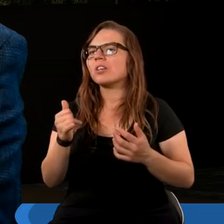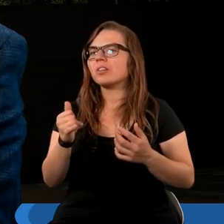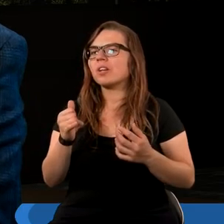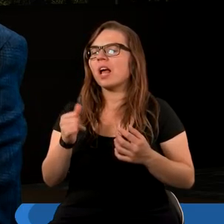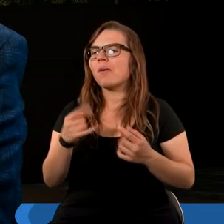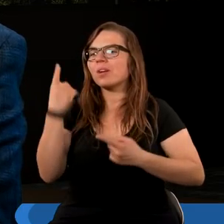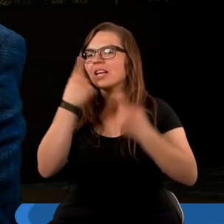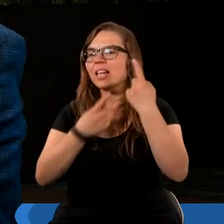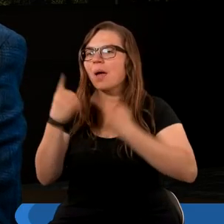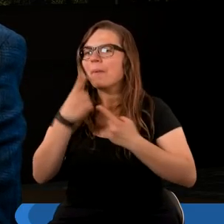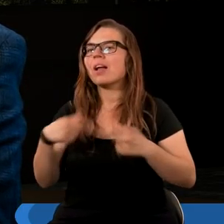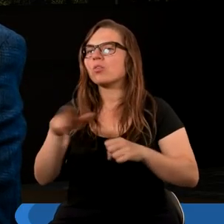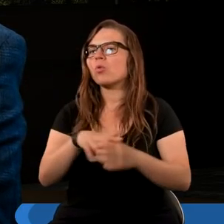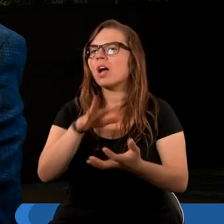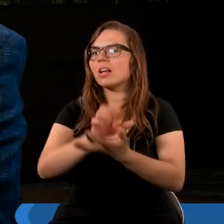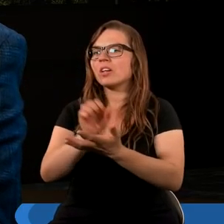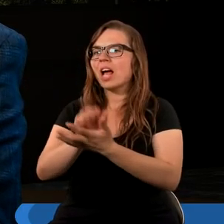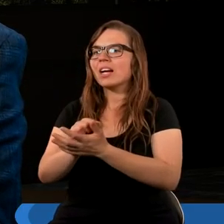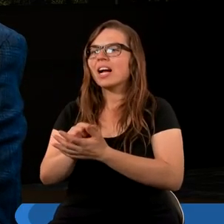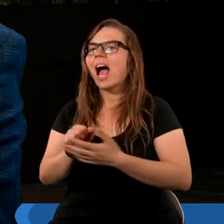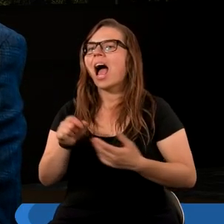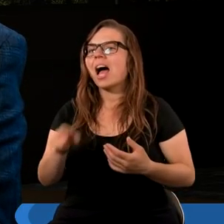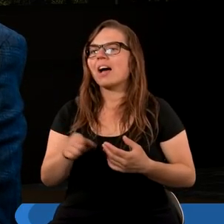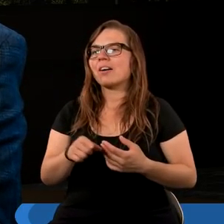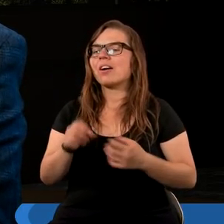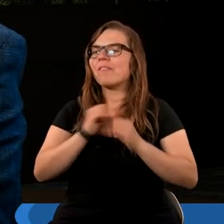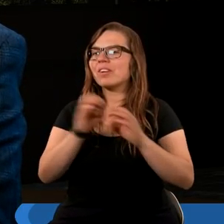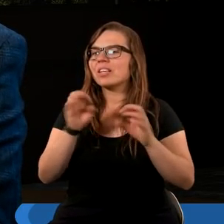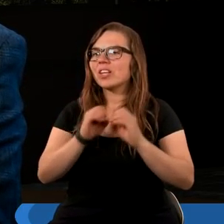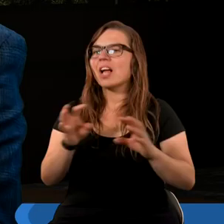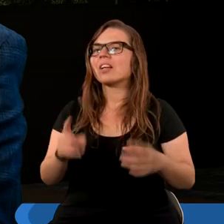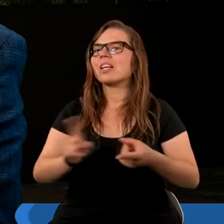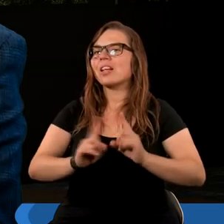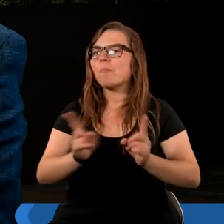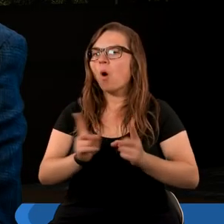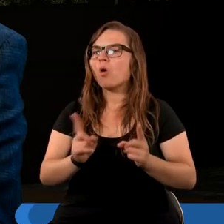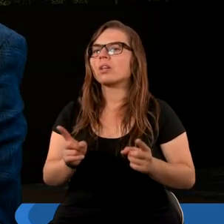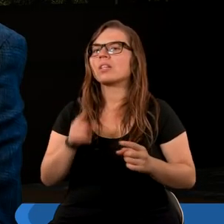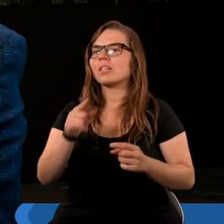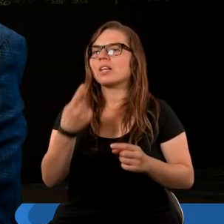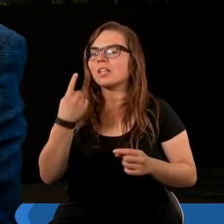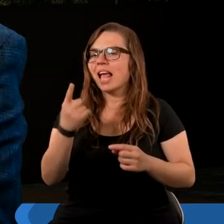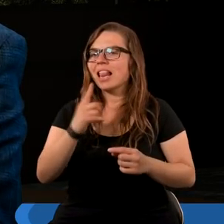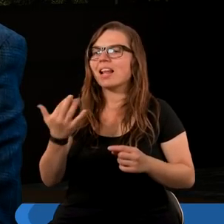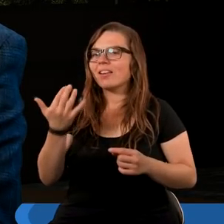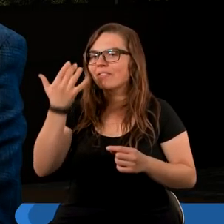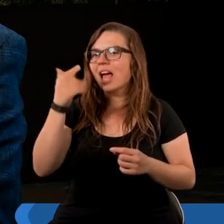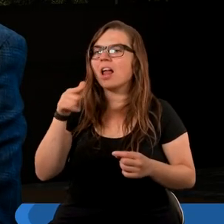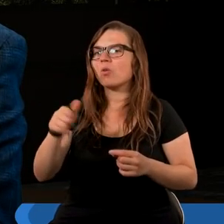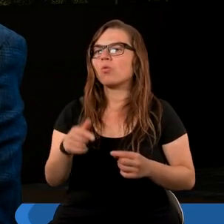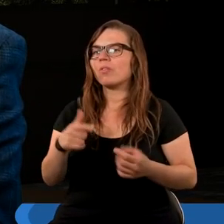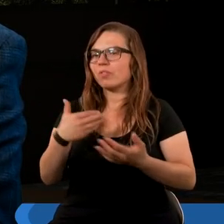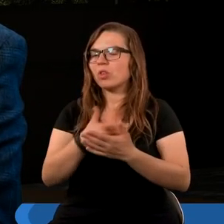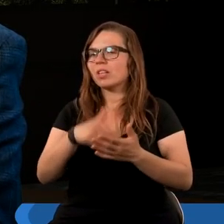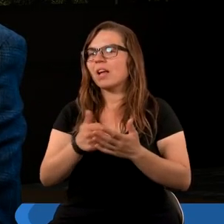interpretację, która sięga do wyjaśnienia tych symboli, które znajdujemy w Nowym